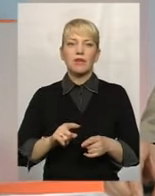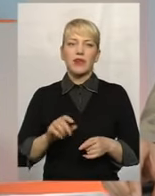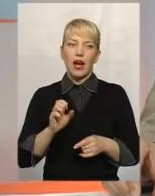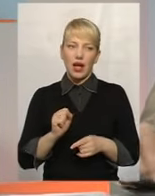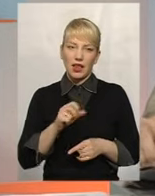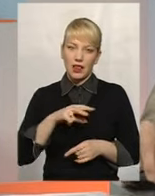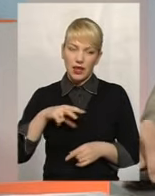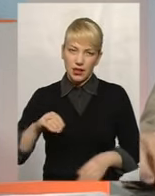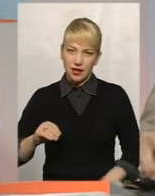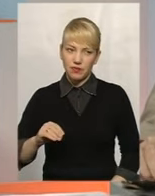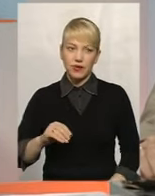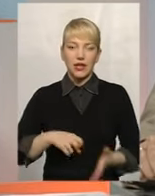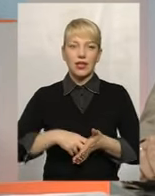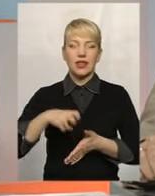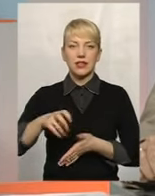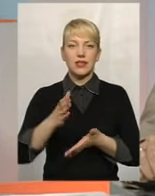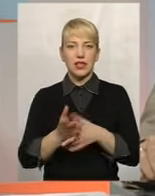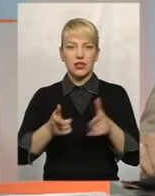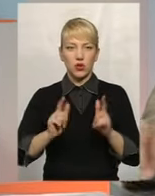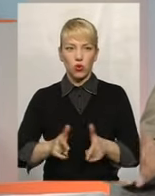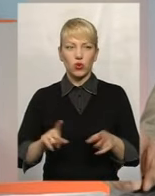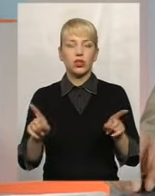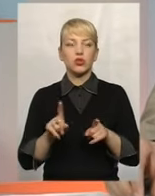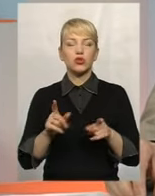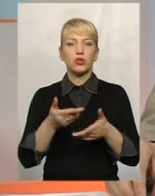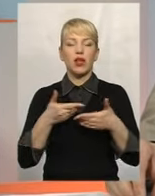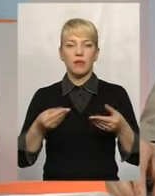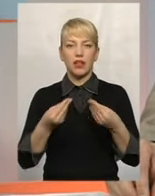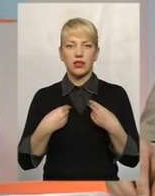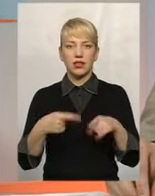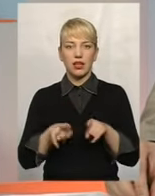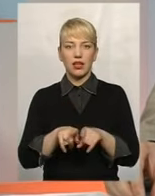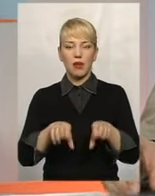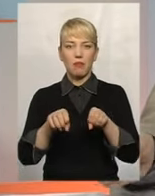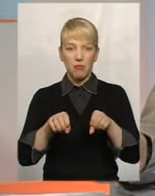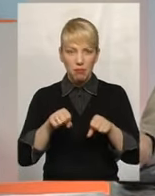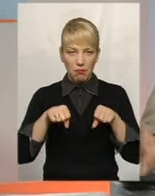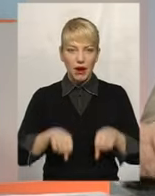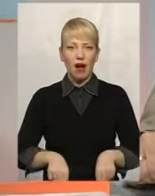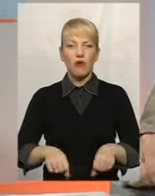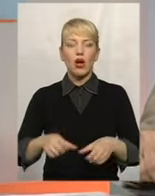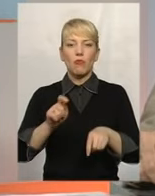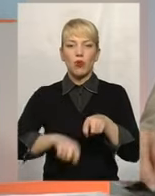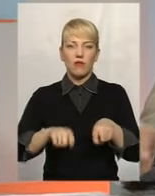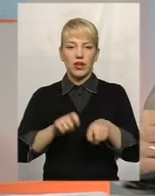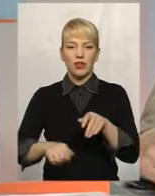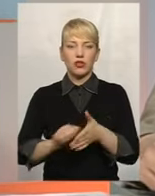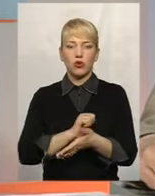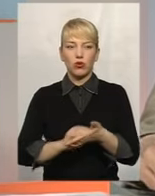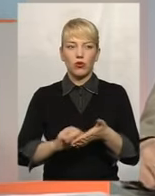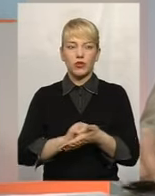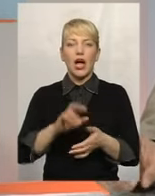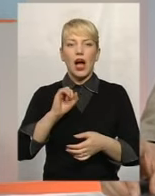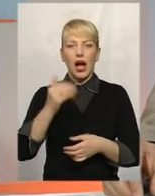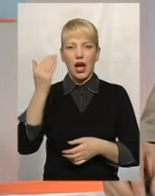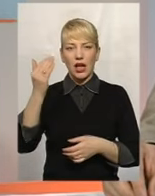але лист є згода на те, що нам надано таке право перевіряти документи, а у повноваженій особі філії надавати